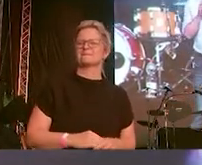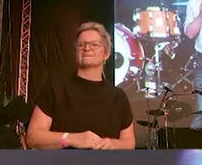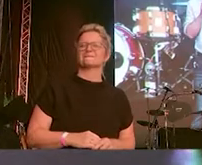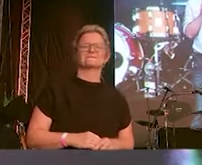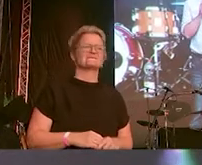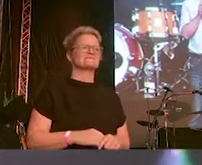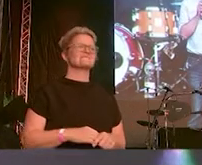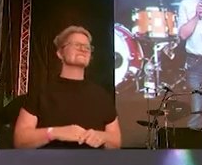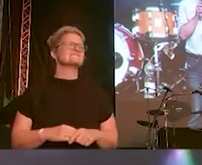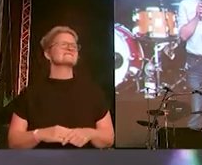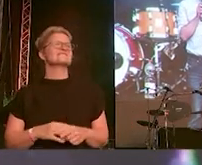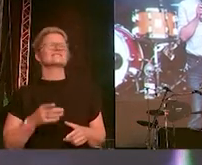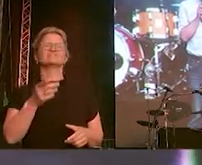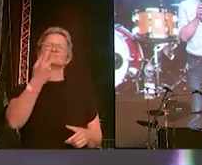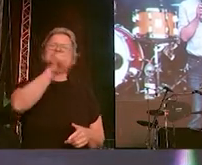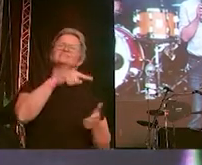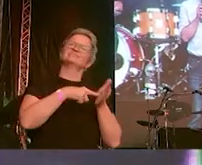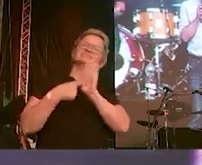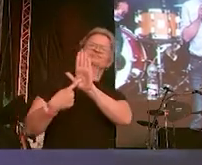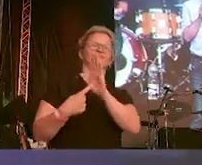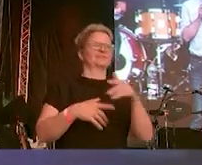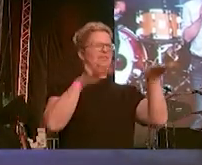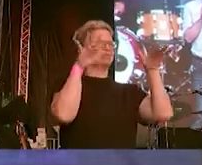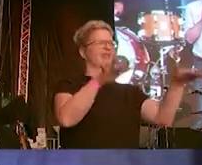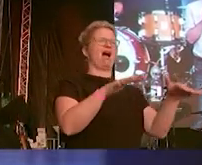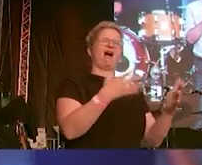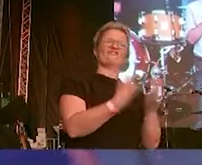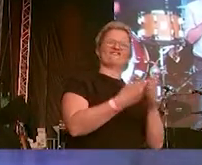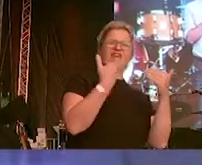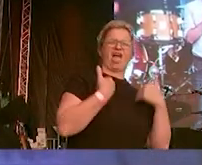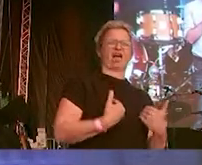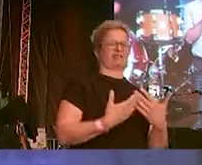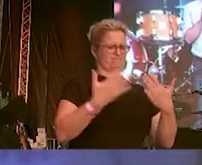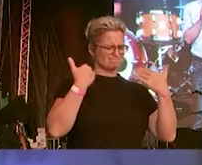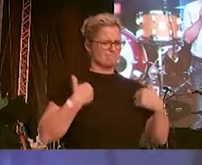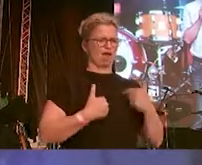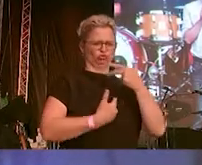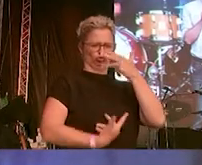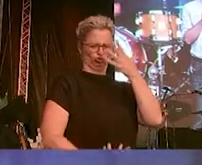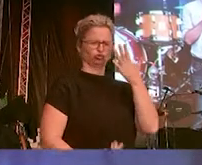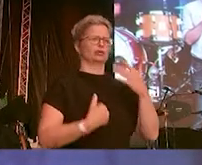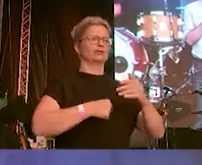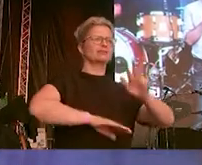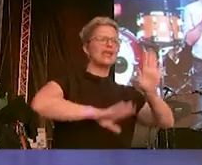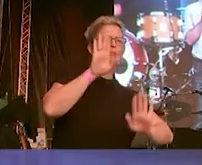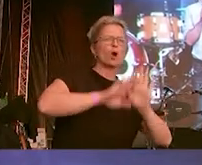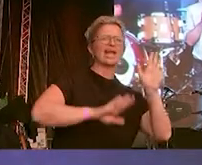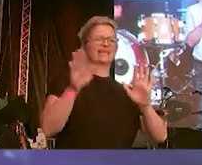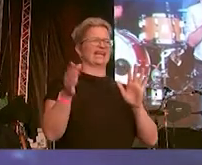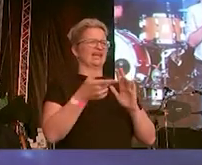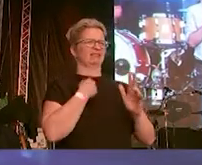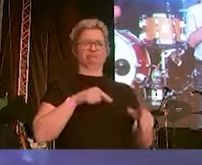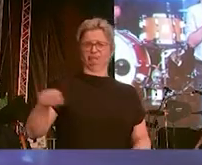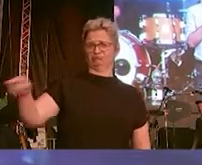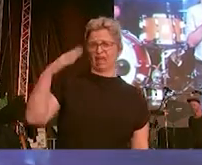Wir zeigen vor allen Dingen, dass wir unsere Werte und Menschlichkeit, unsere Demokratie nicht den